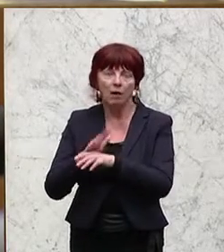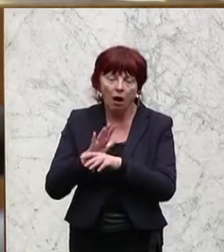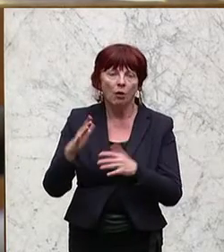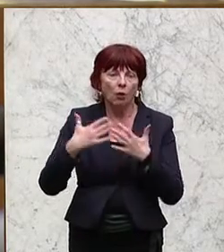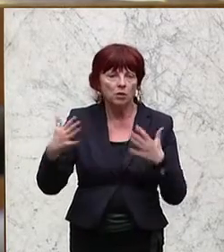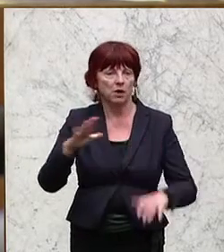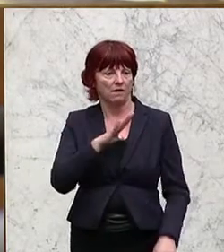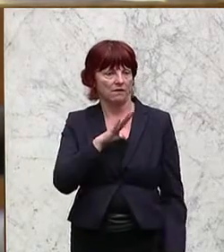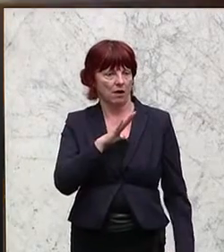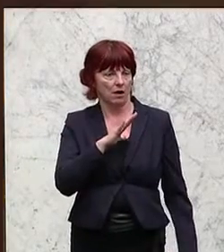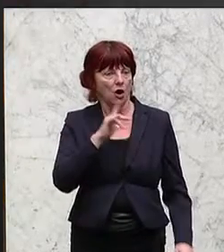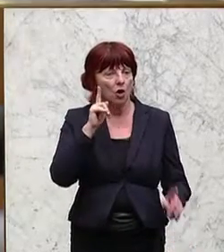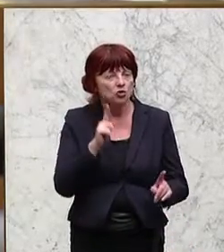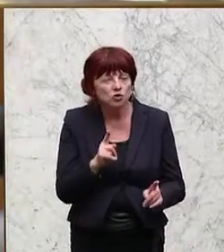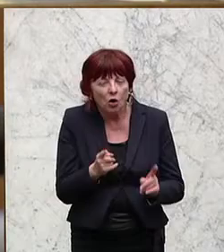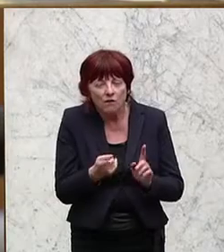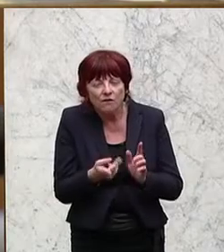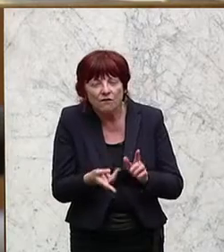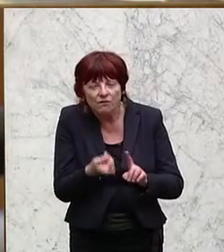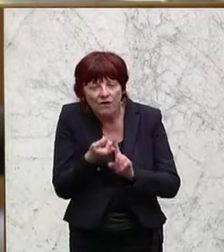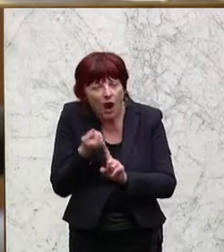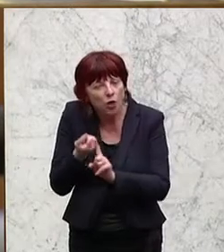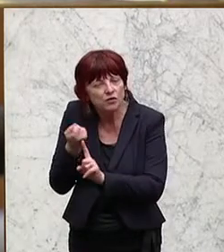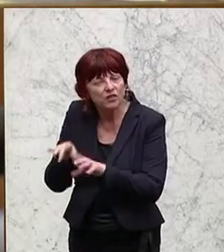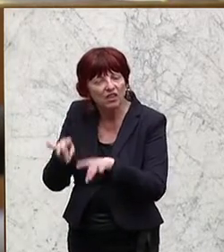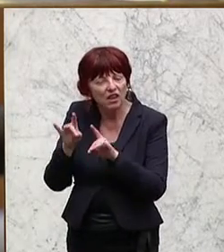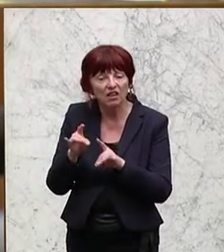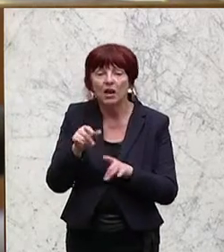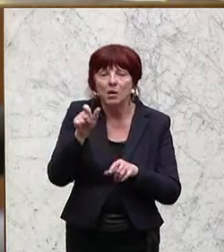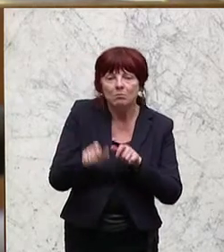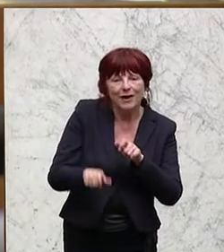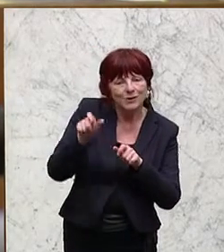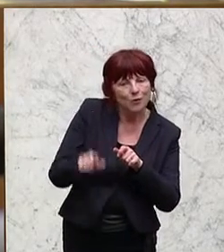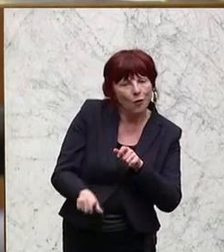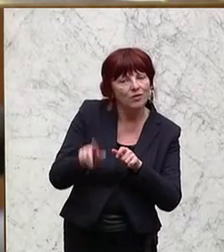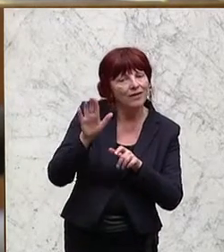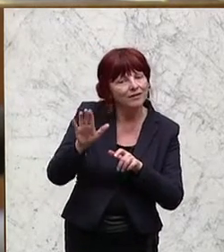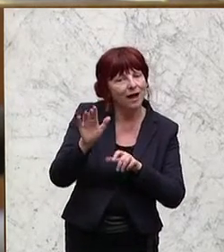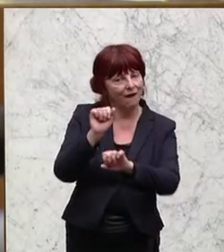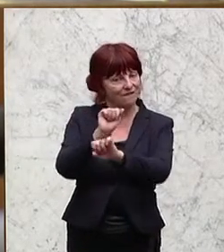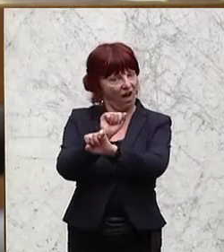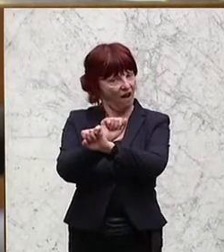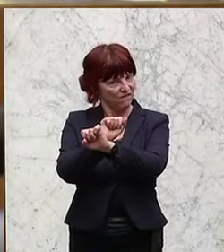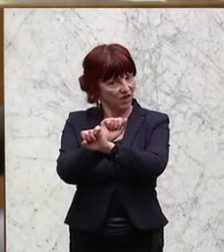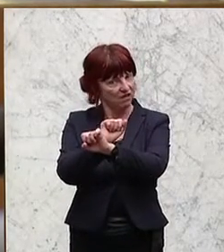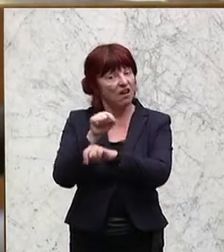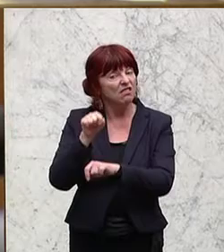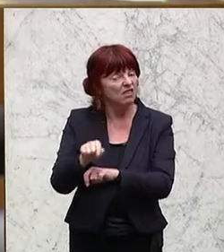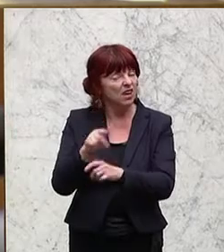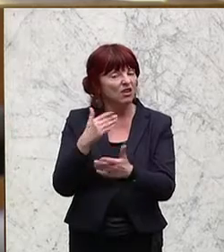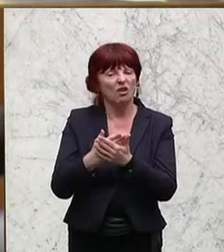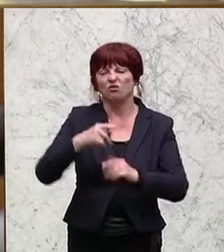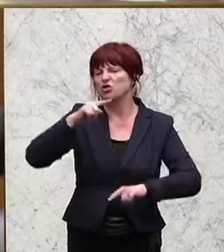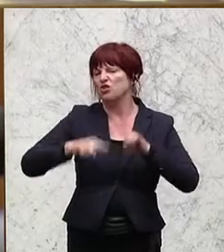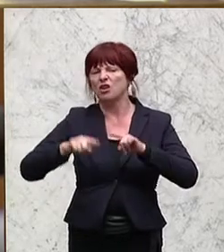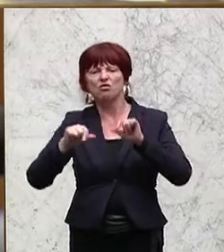das von Menschen ausgeht, herauszufiltern. Weil diese Täter, die unter diesem Gesichtspunkt jetzt in Haft sind, sind ja sehr heterogen. Das sind also zum Teil